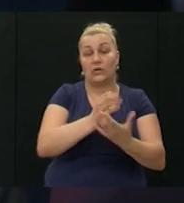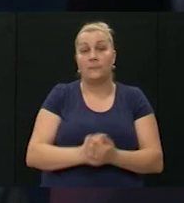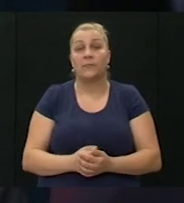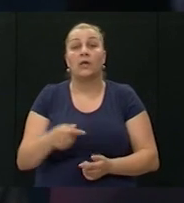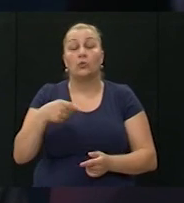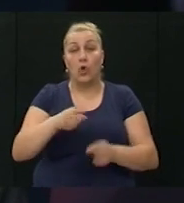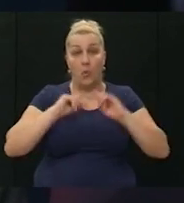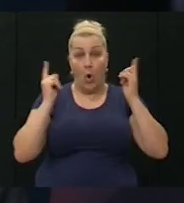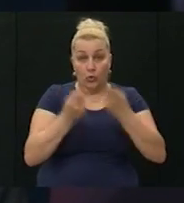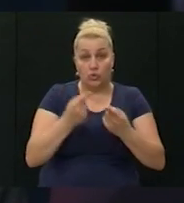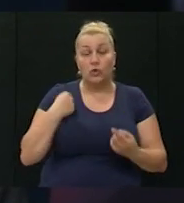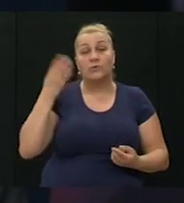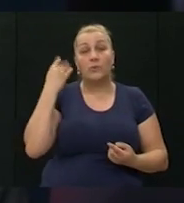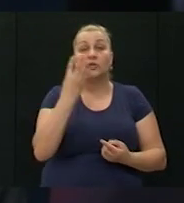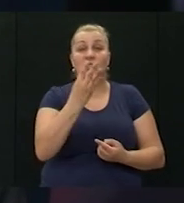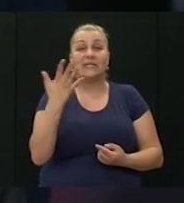45 dana,